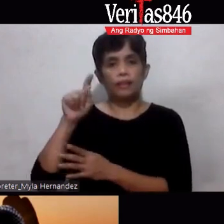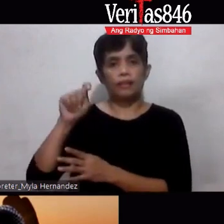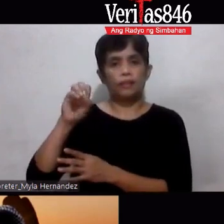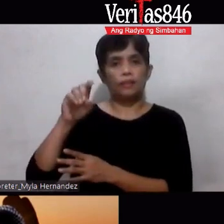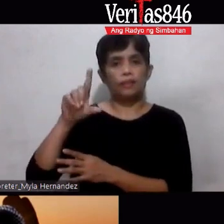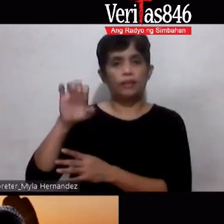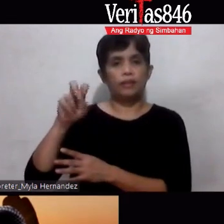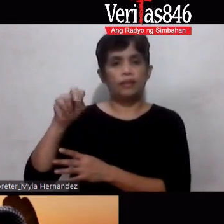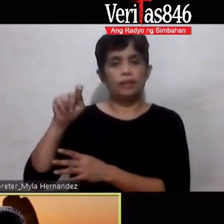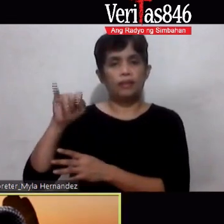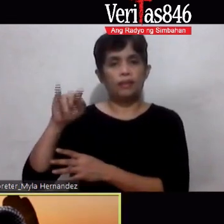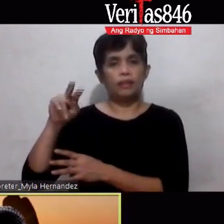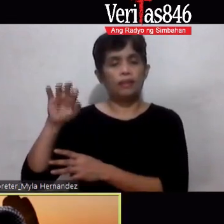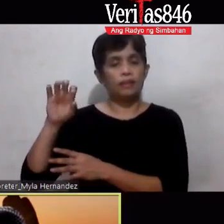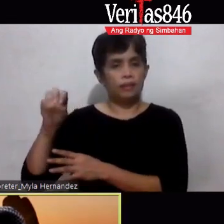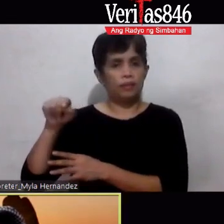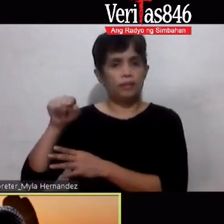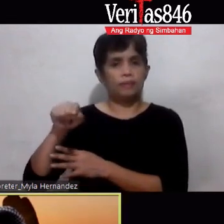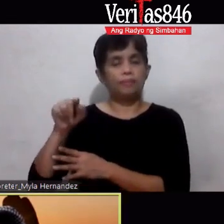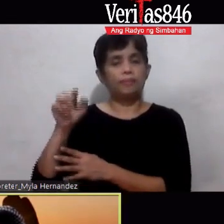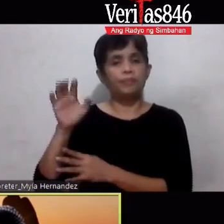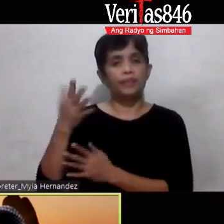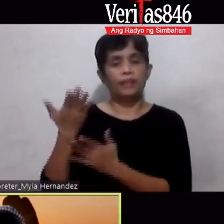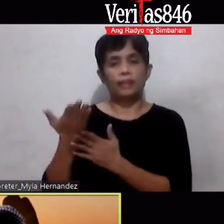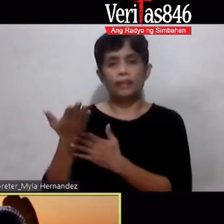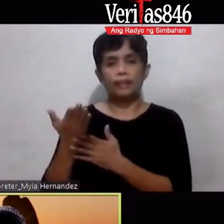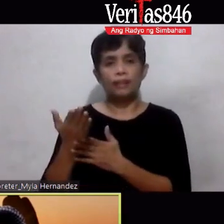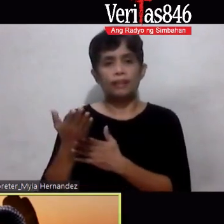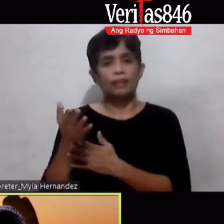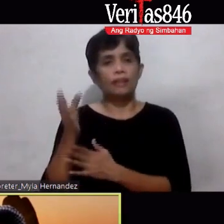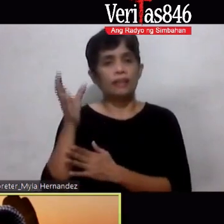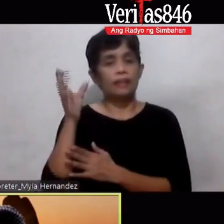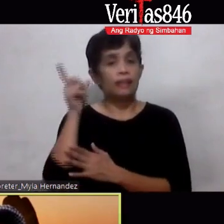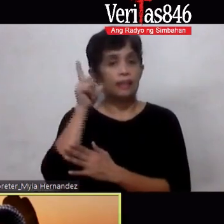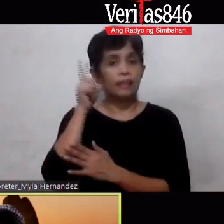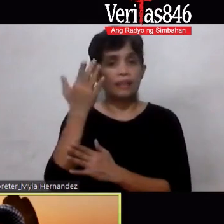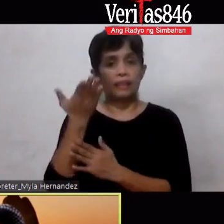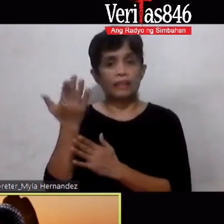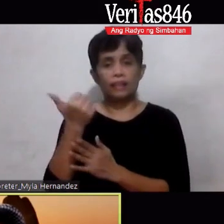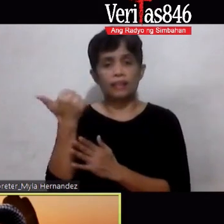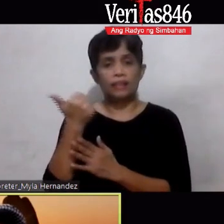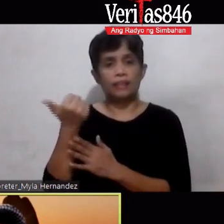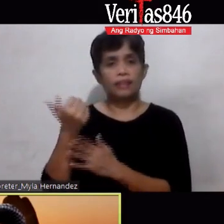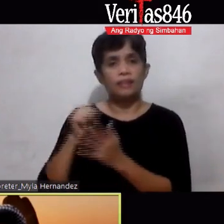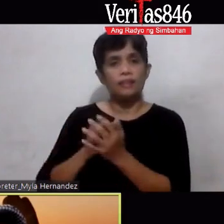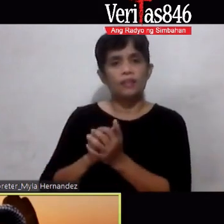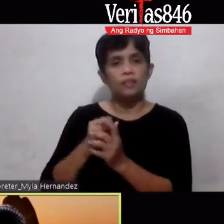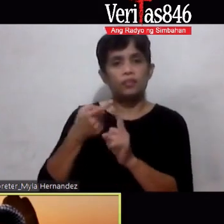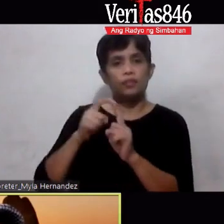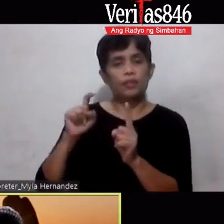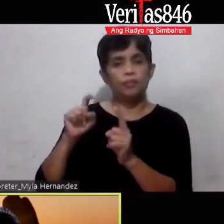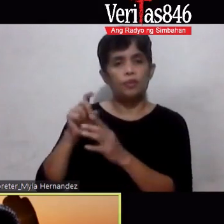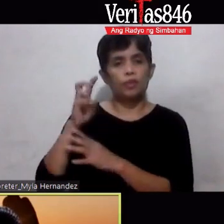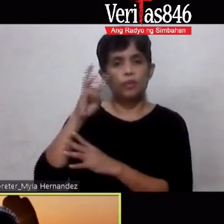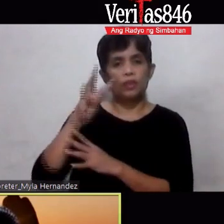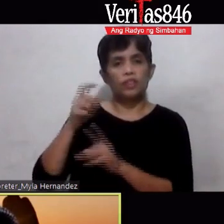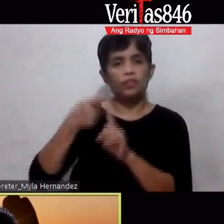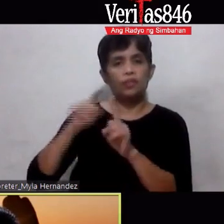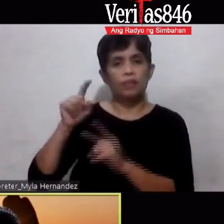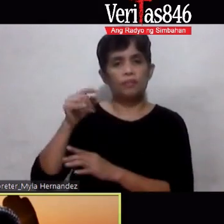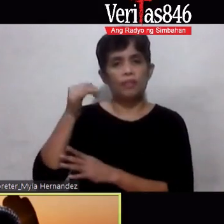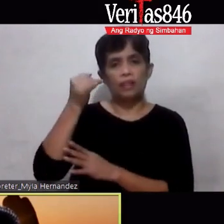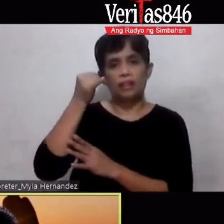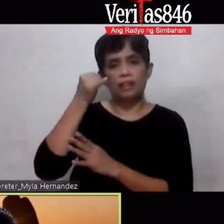Sa Silang Kabite Si Al Prince Si Catalina Nieto Si Kendi Akiman Watching from Alimodjan Iloilo Wow, buti